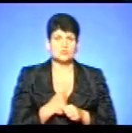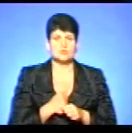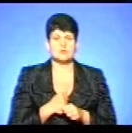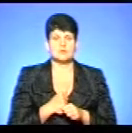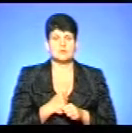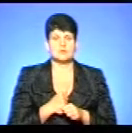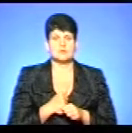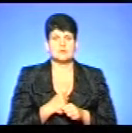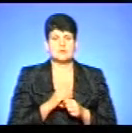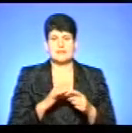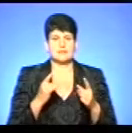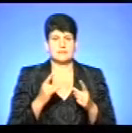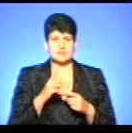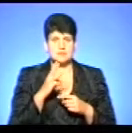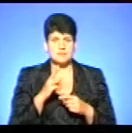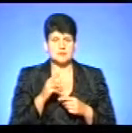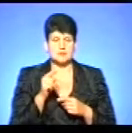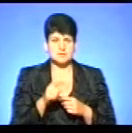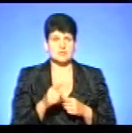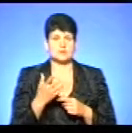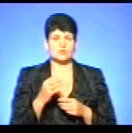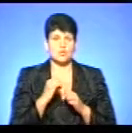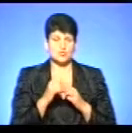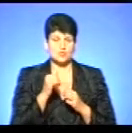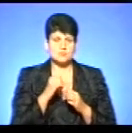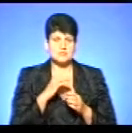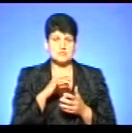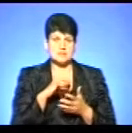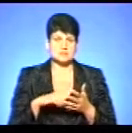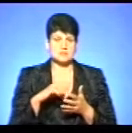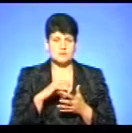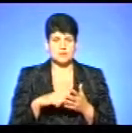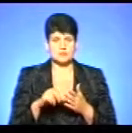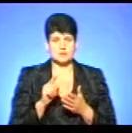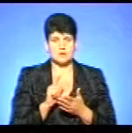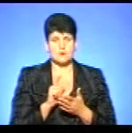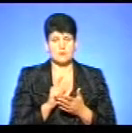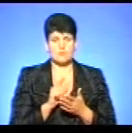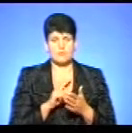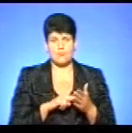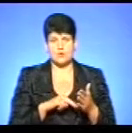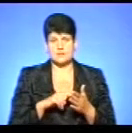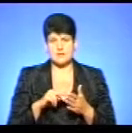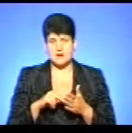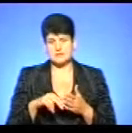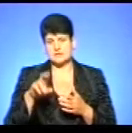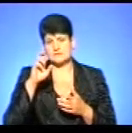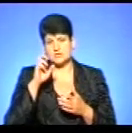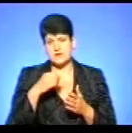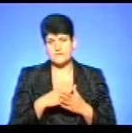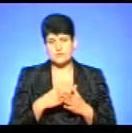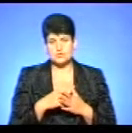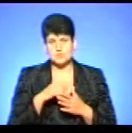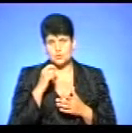на досить високі заробітні плати, але з них щомісячно вираховуються податки і в державний бюджет